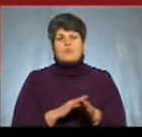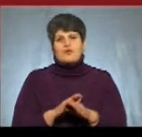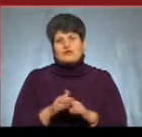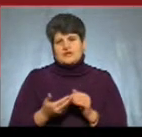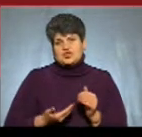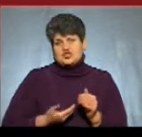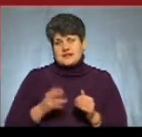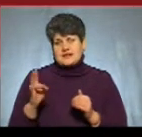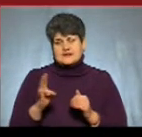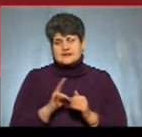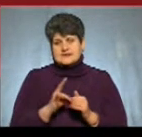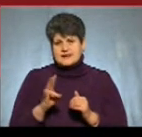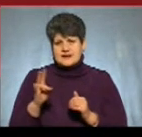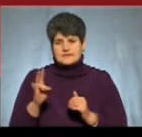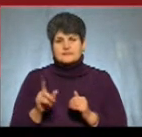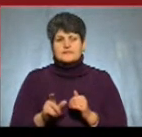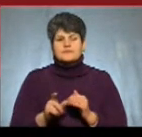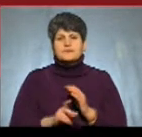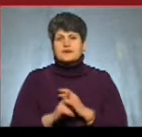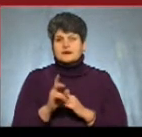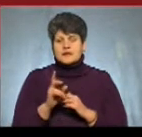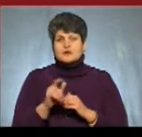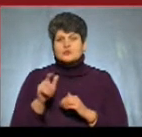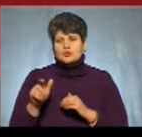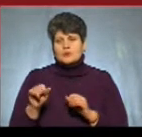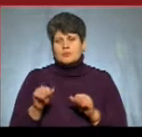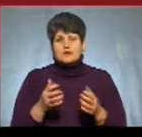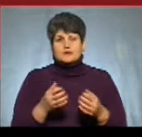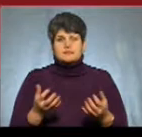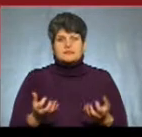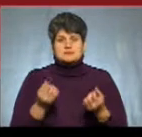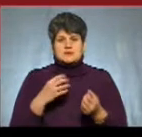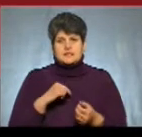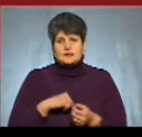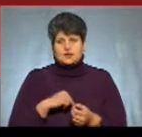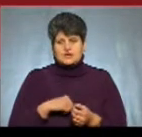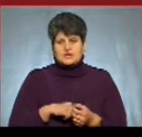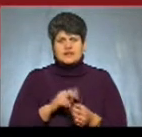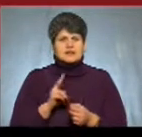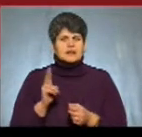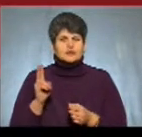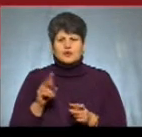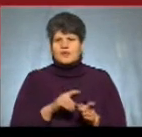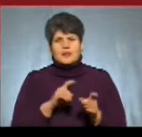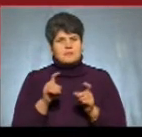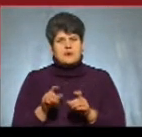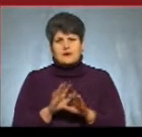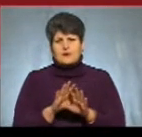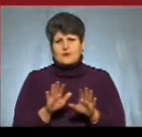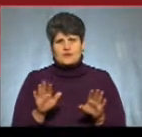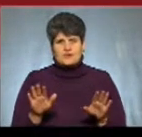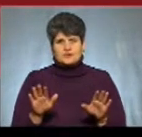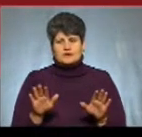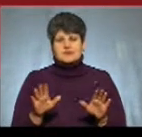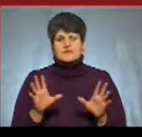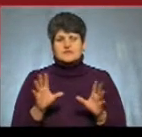церкви і для того, щоб люди, члени церкви могли отримувати спасіння душі. І ніхто не переходить, і спокійно